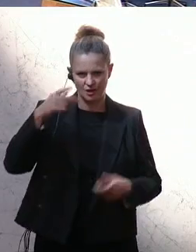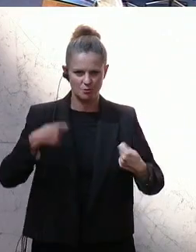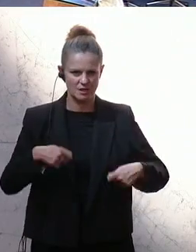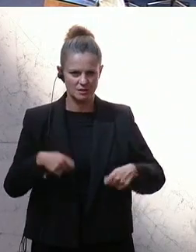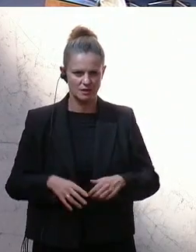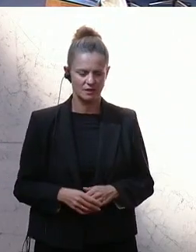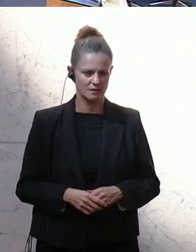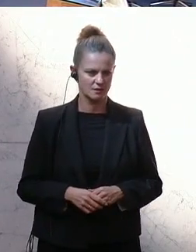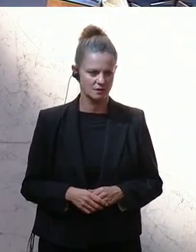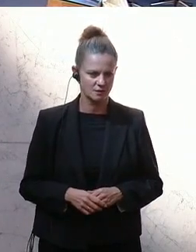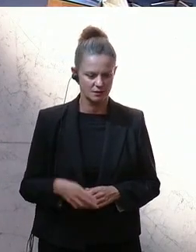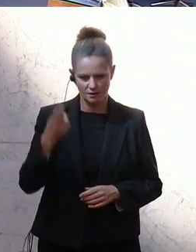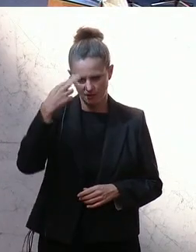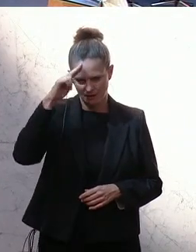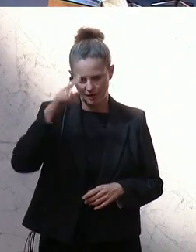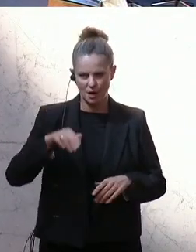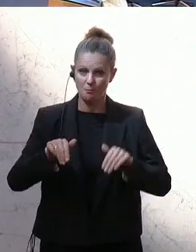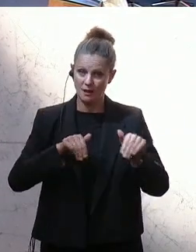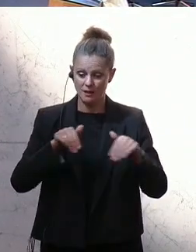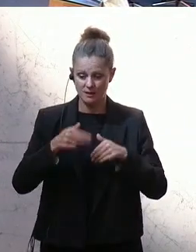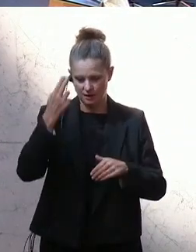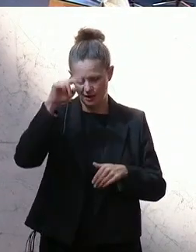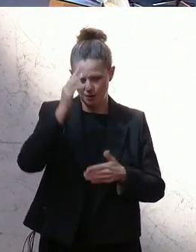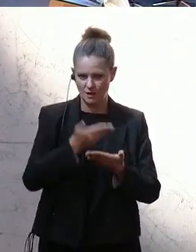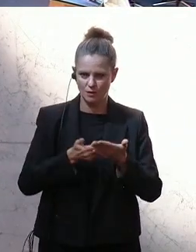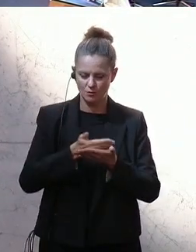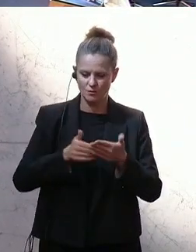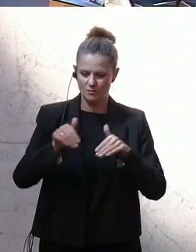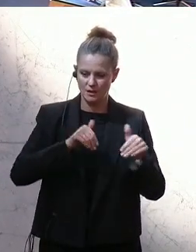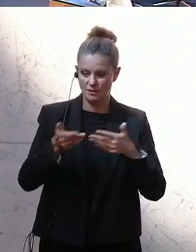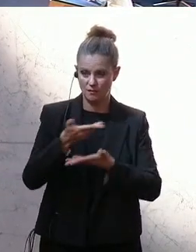zurück. Die Zahl Verhältnisschüler-Lehrer sei jetzt schon hoch in Österreich. von 20.000